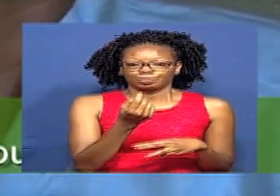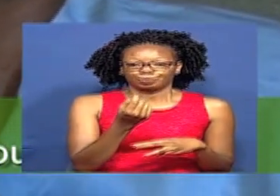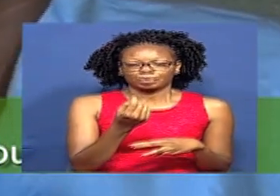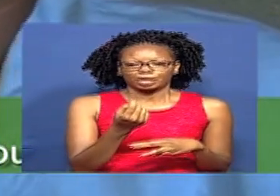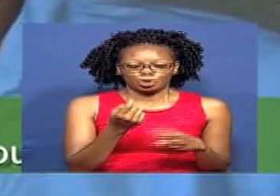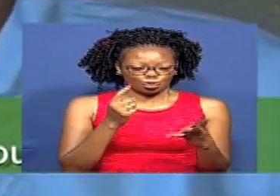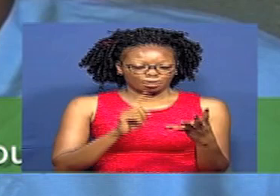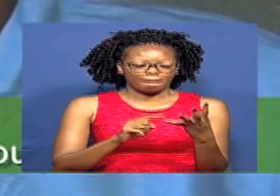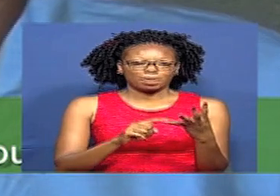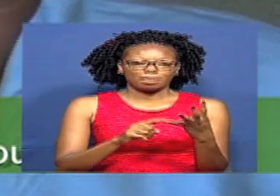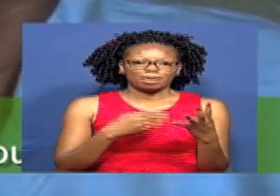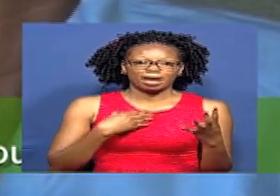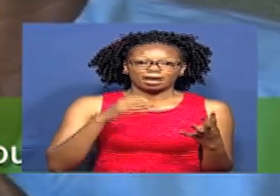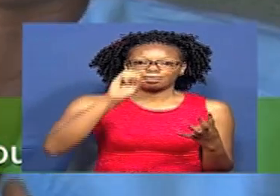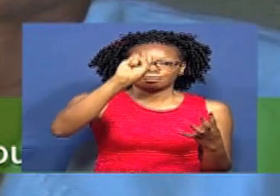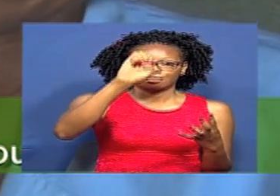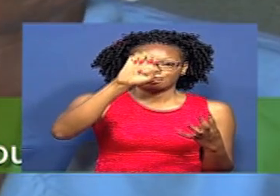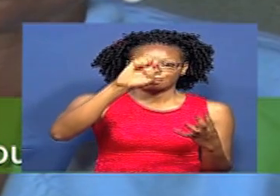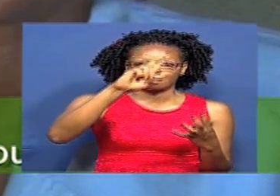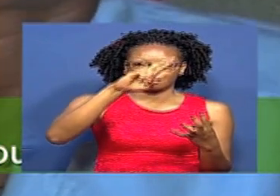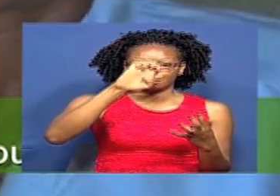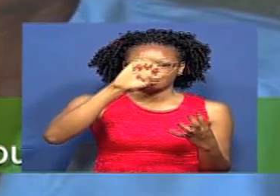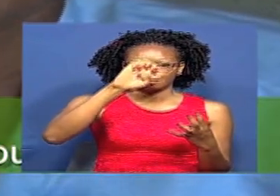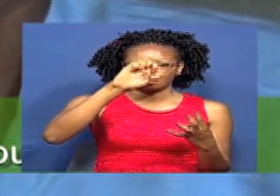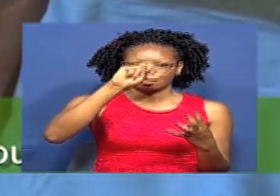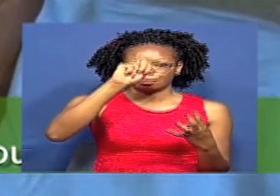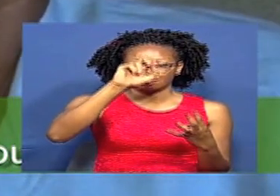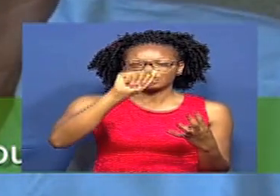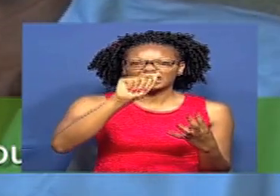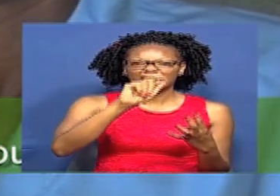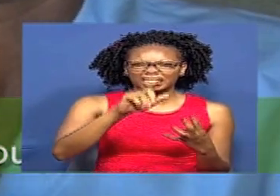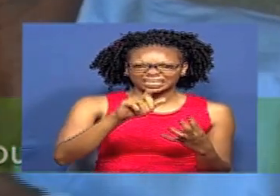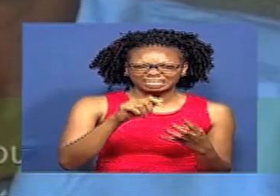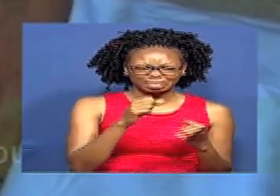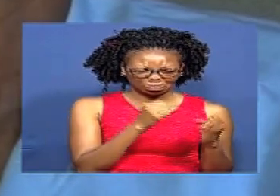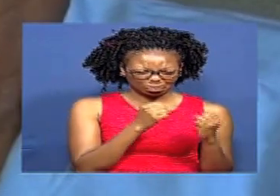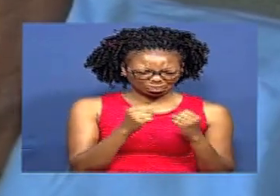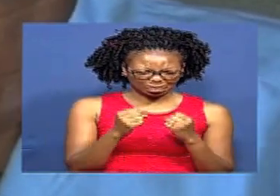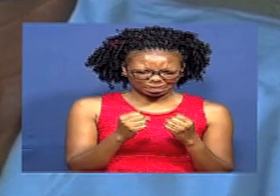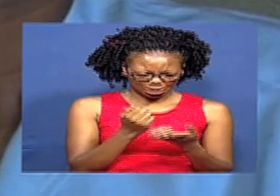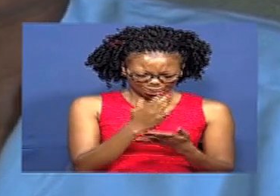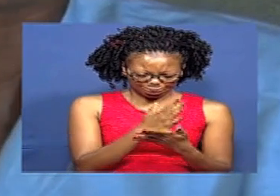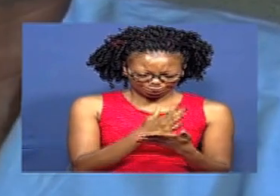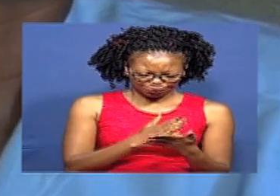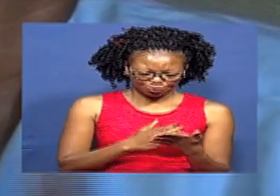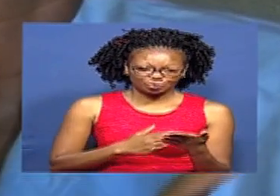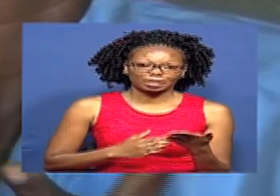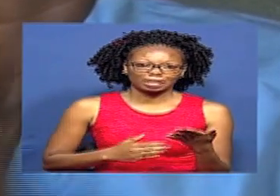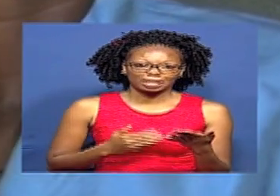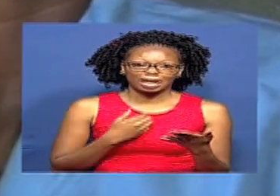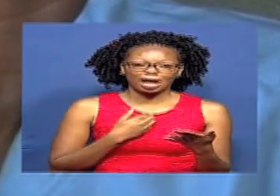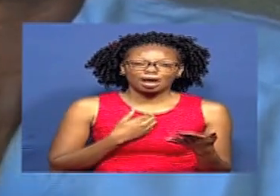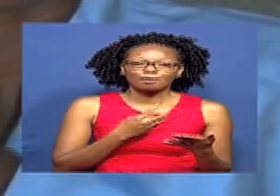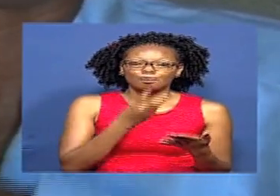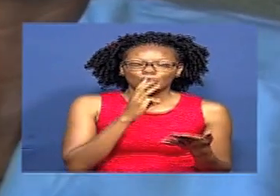Na tuna ingine ambao inaituwa Serena Hii Serena ni ingumu Lakini ukiikata ndani